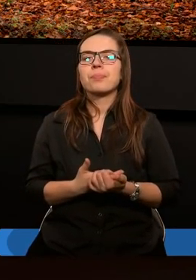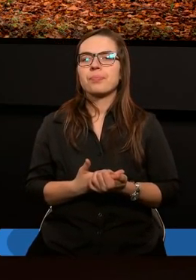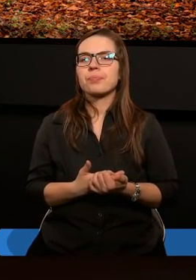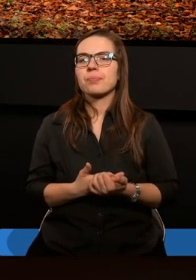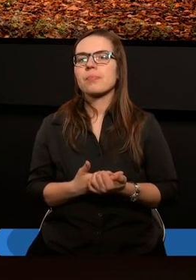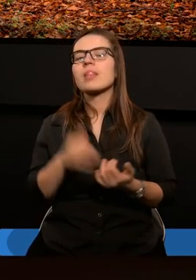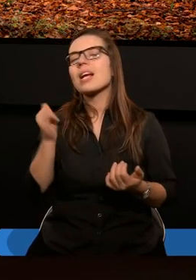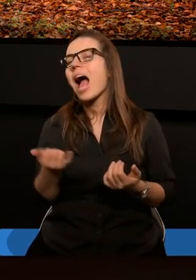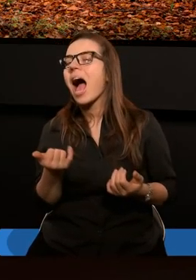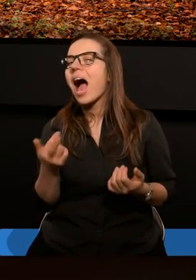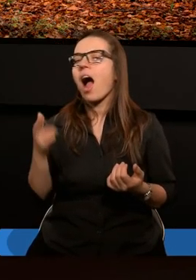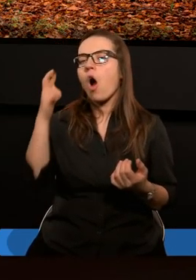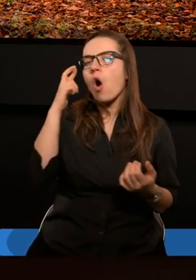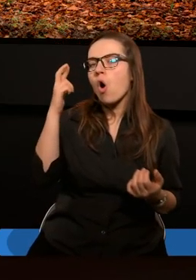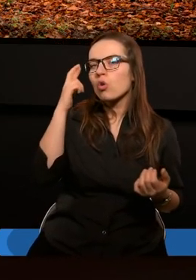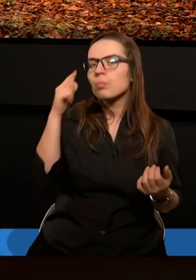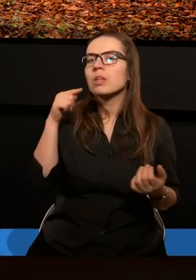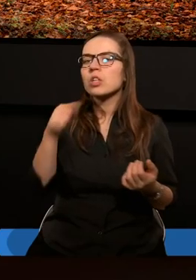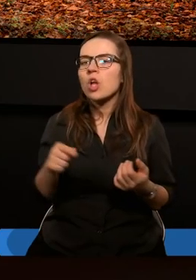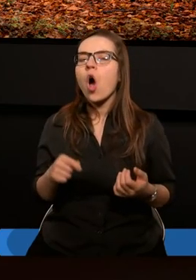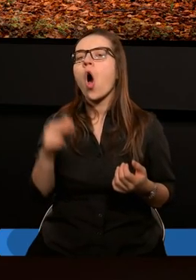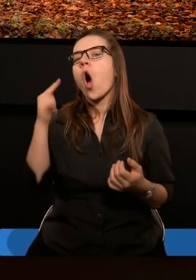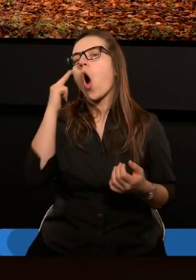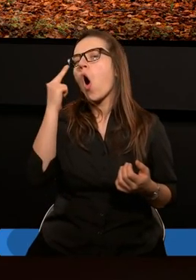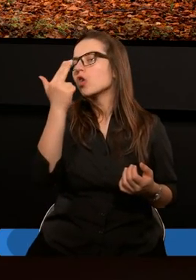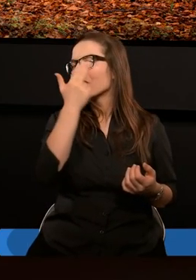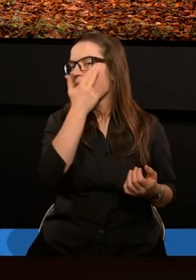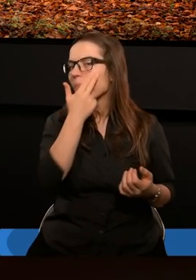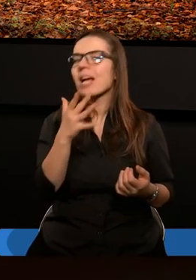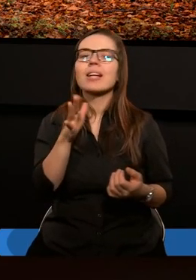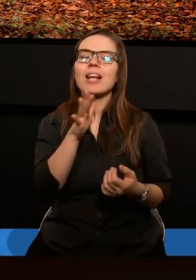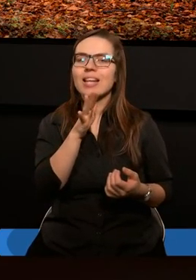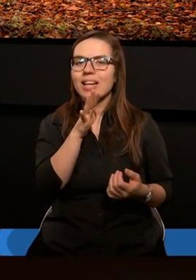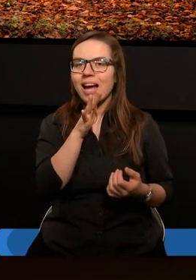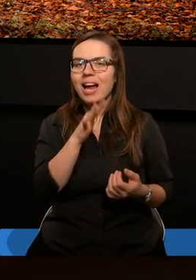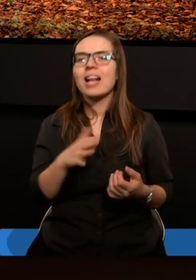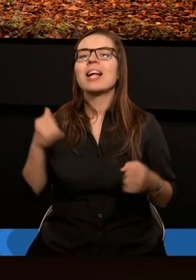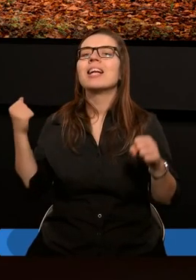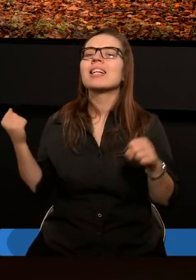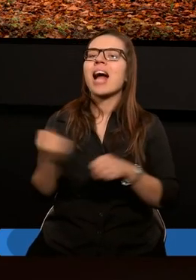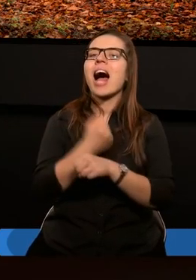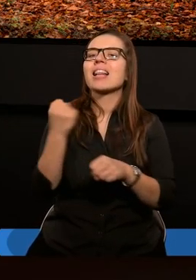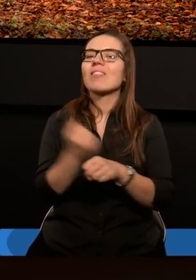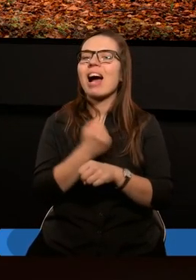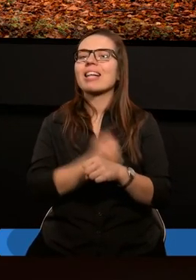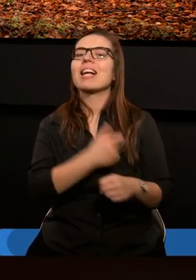jak rozumieć to zaślepienie Izraela, to zatwardzenie serca tego narodu,